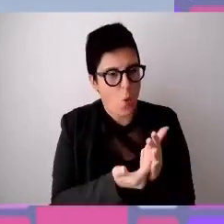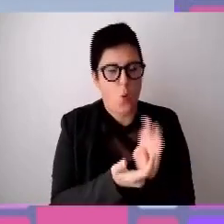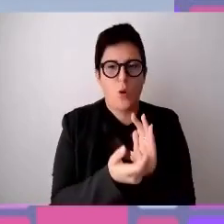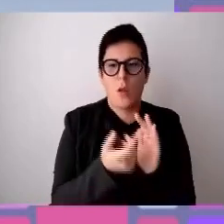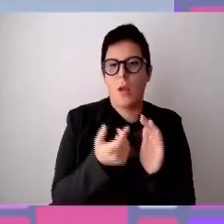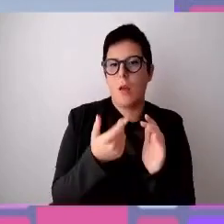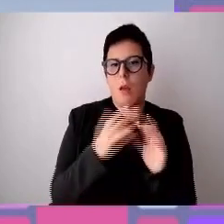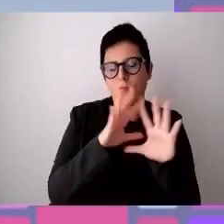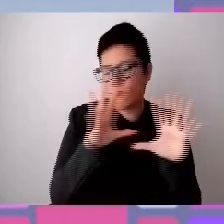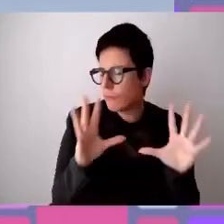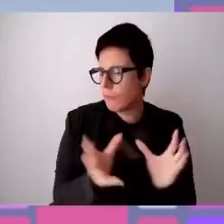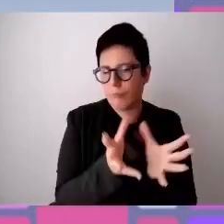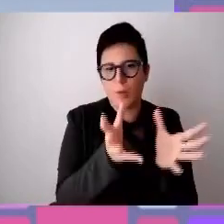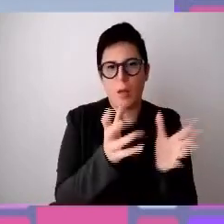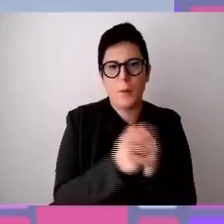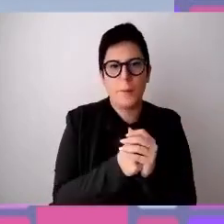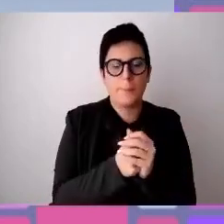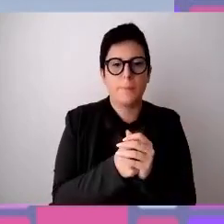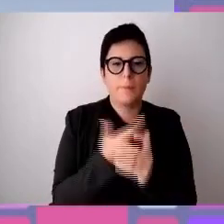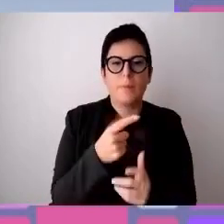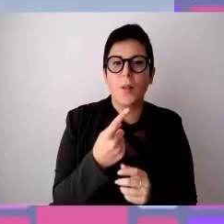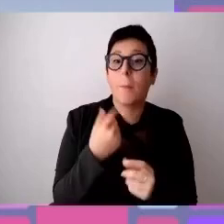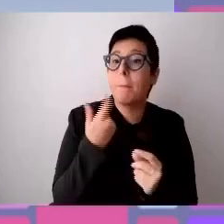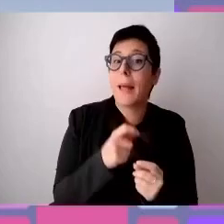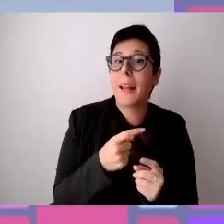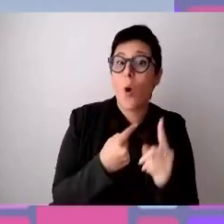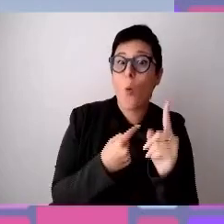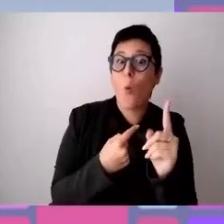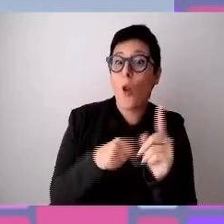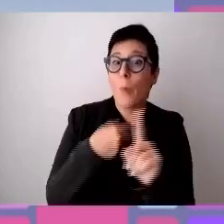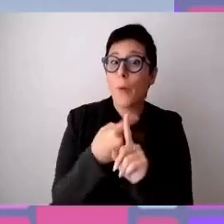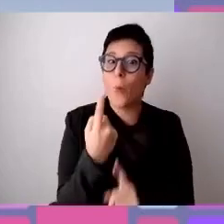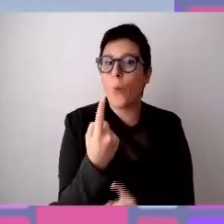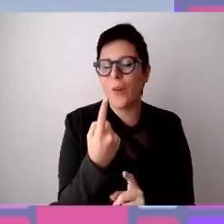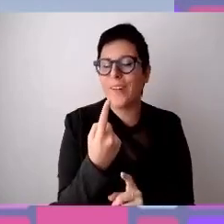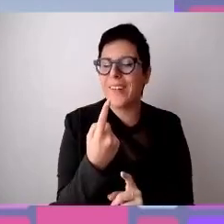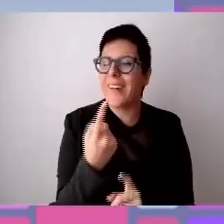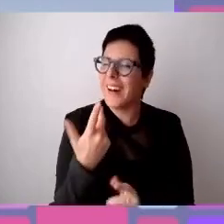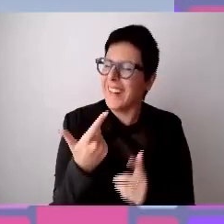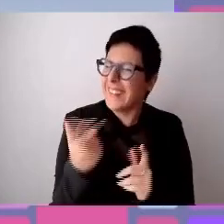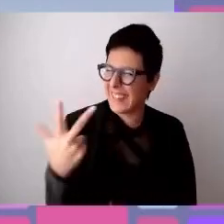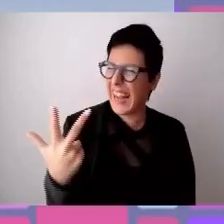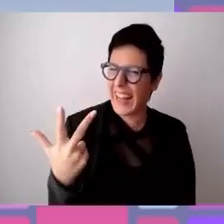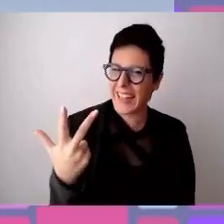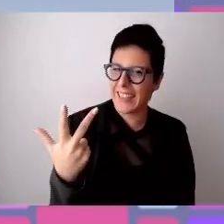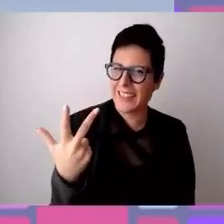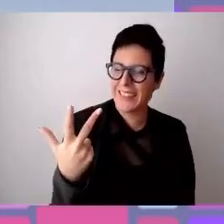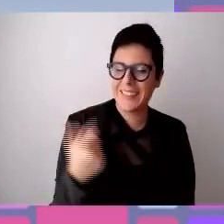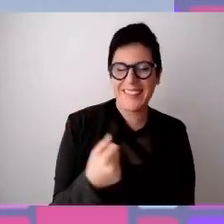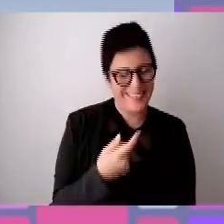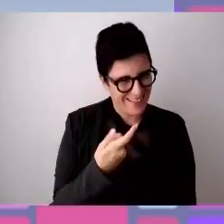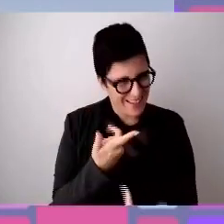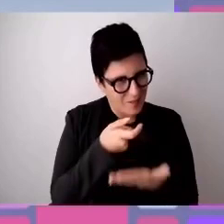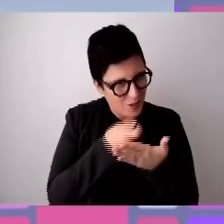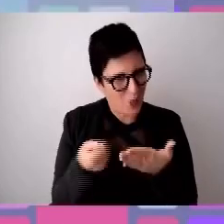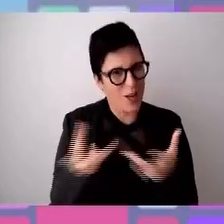anche perché si usa dire spesso che uno più uno fa tre. Ecco, questo è il caso di sottolinearlo più e più volte, che uno più uno